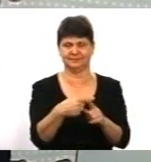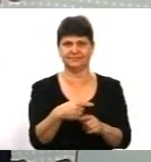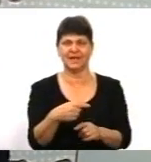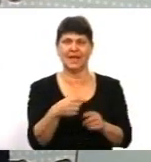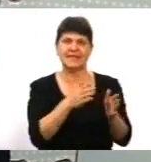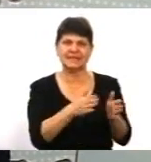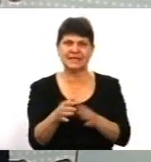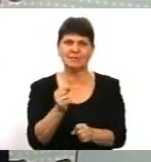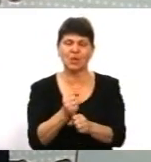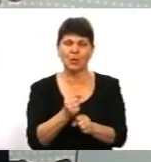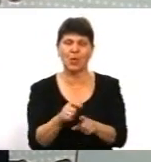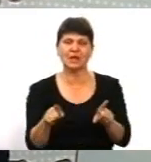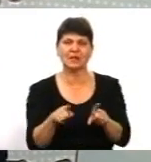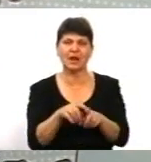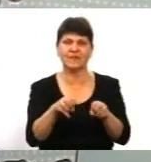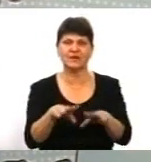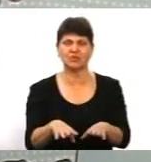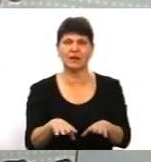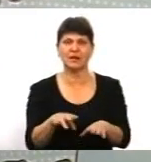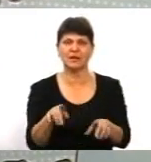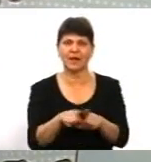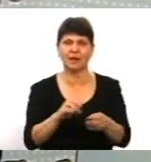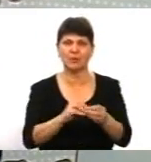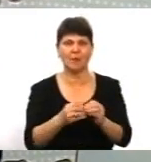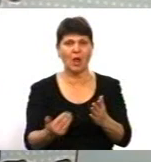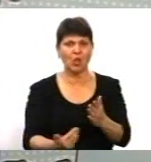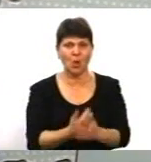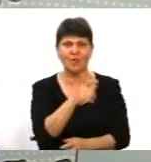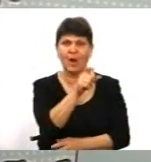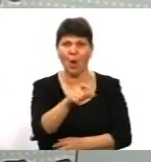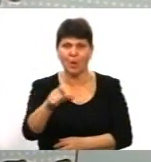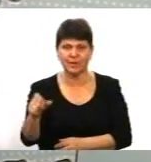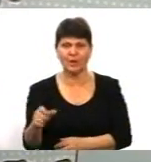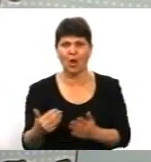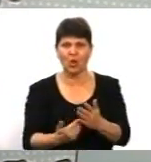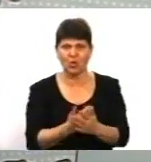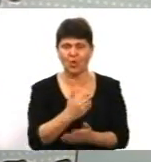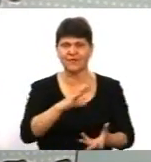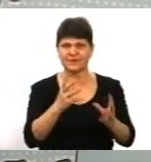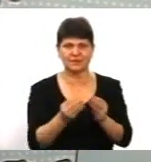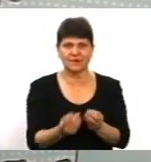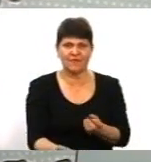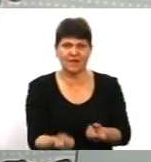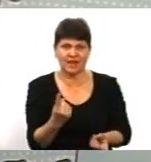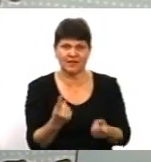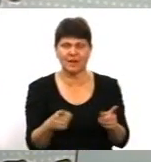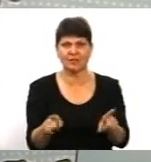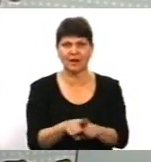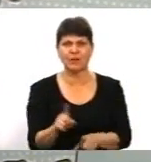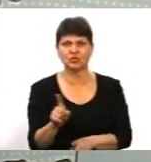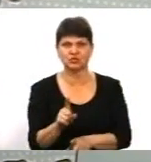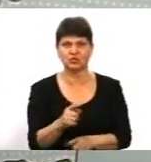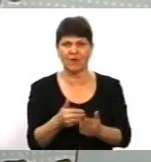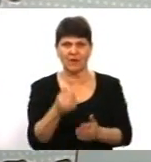вирішення таких проблем? Дуже багато нових обличч взагалі виявилися такими, що від старих